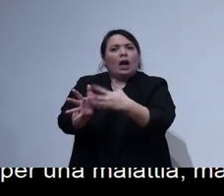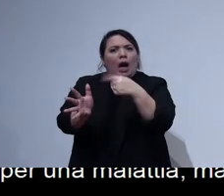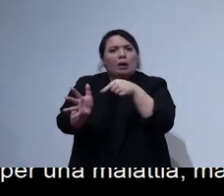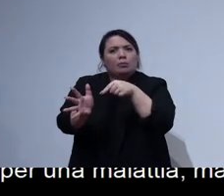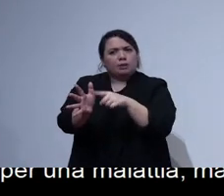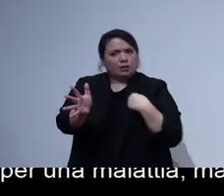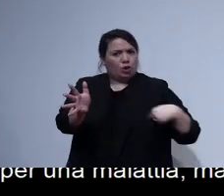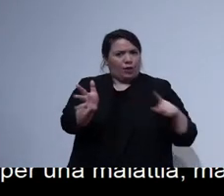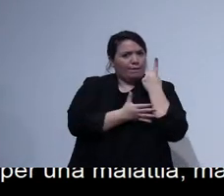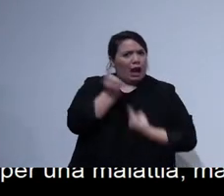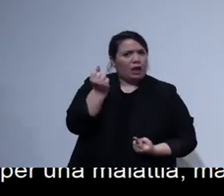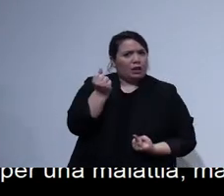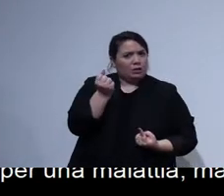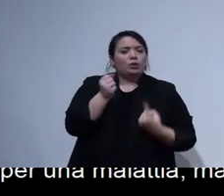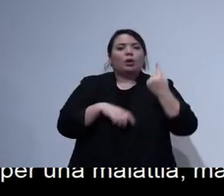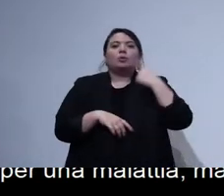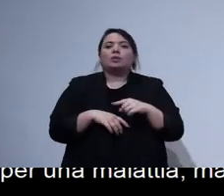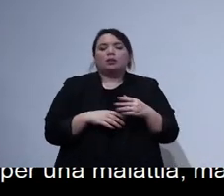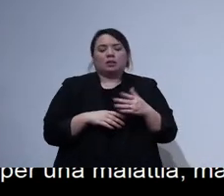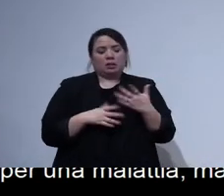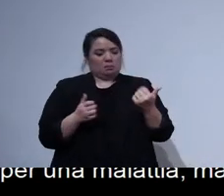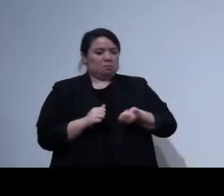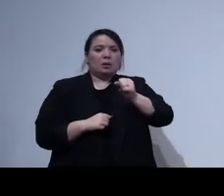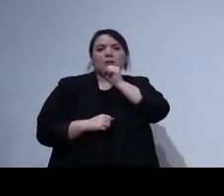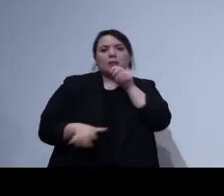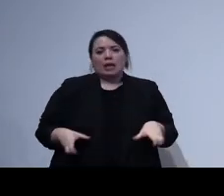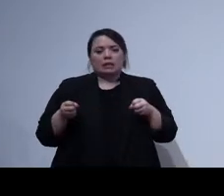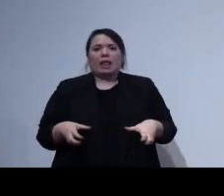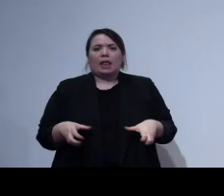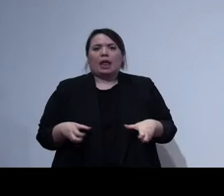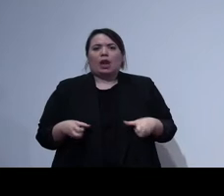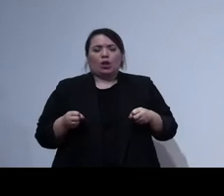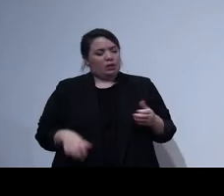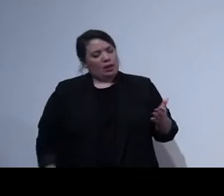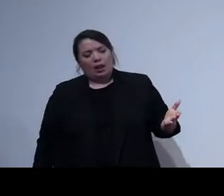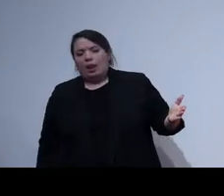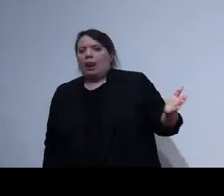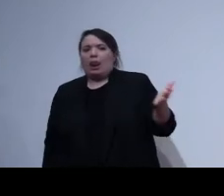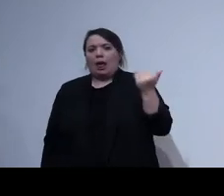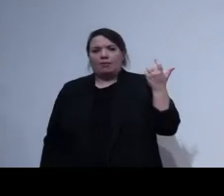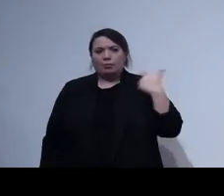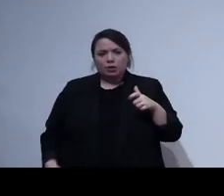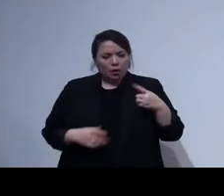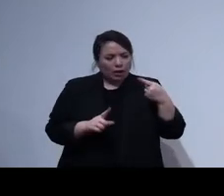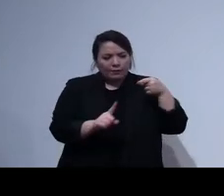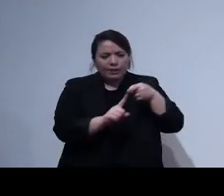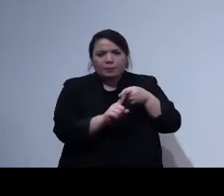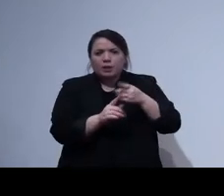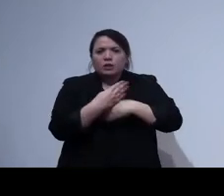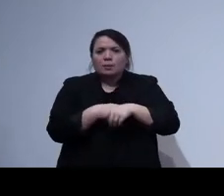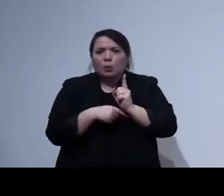è stata? Togliamo questo simbolino della sede a rotelle che non si capisce mai a che cosa si riferisca e iniziamo ad